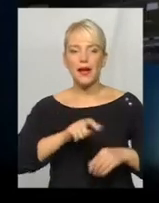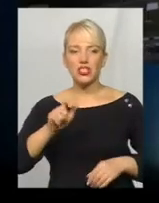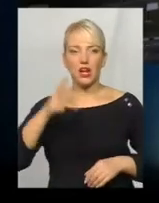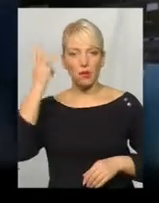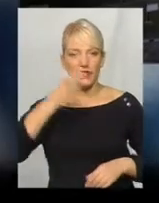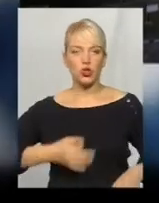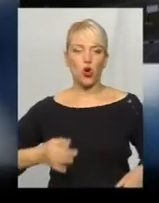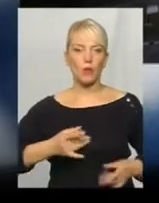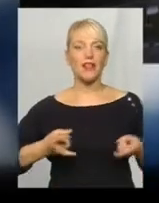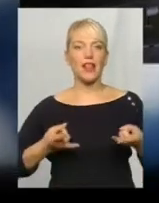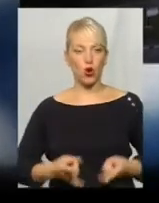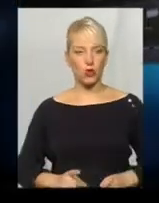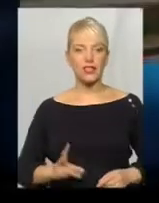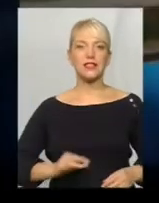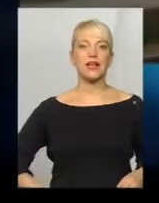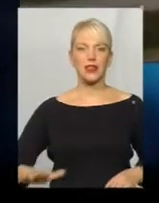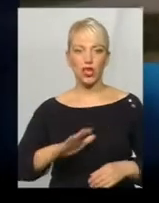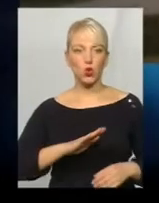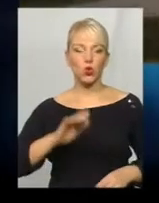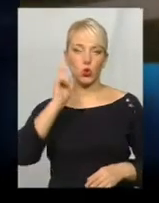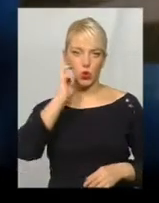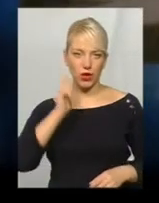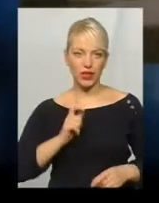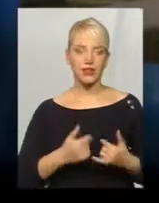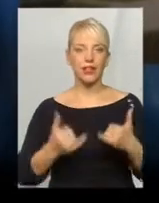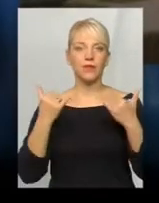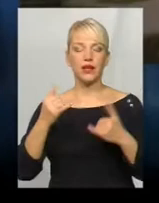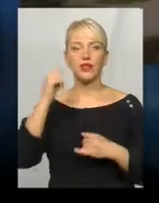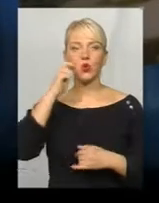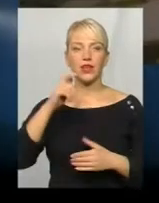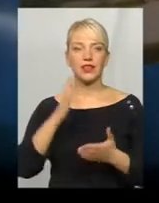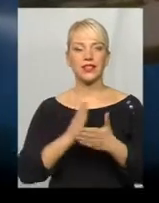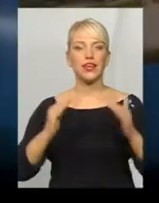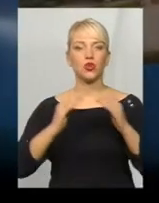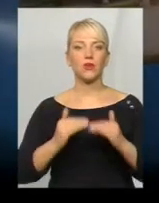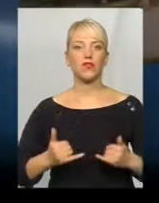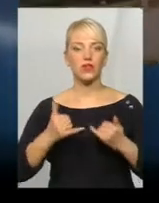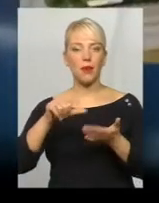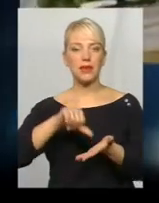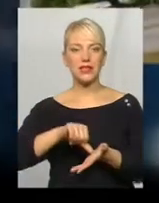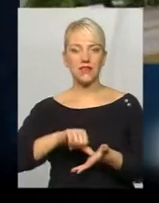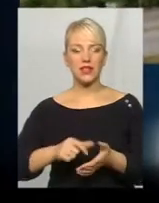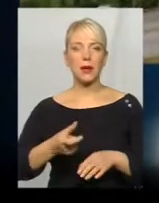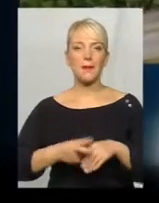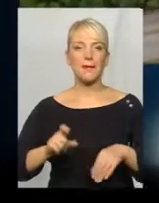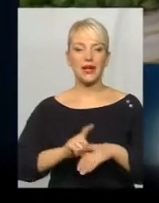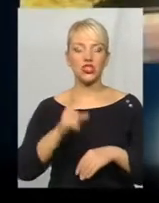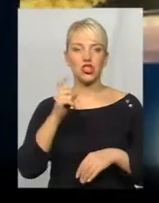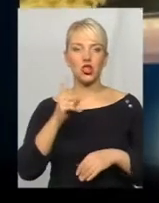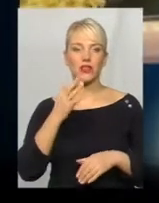області народилися на території України. Нині Україна є домівкою для представників більше сотні